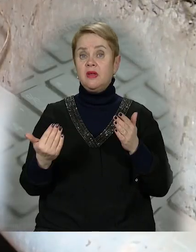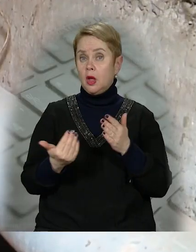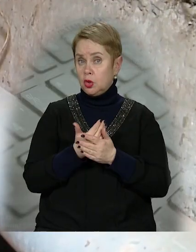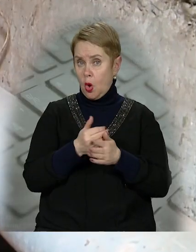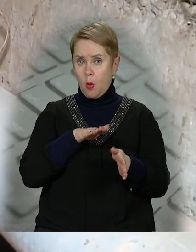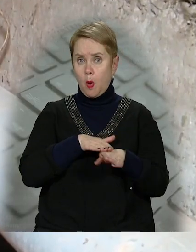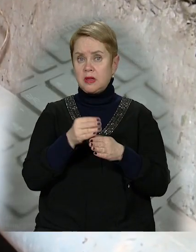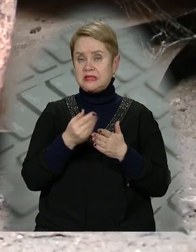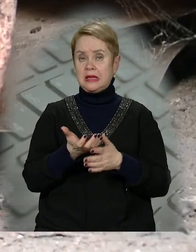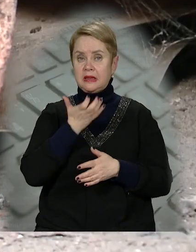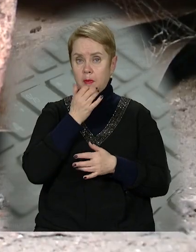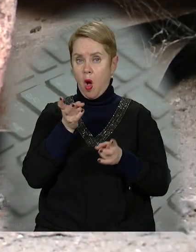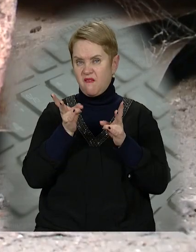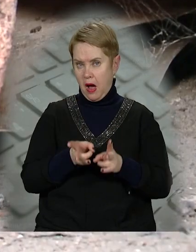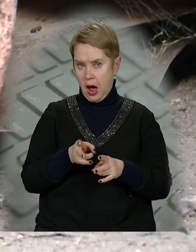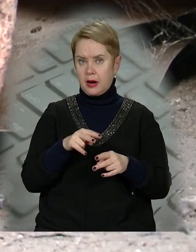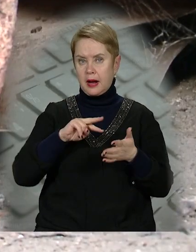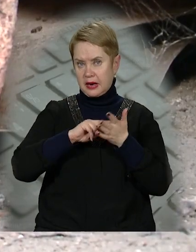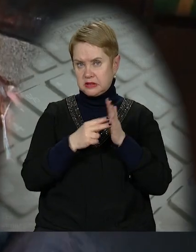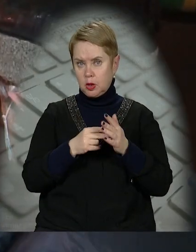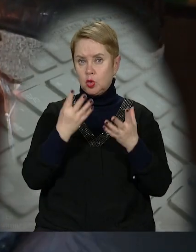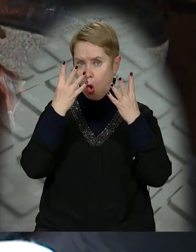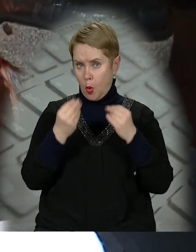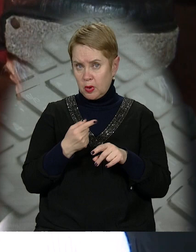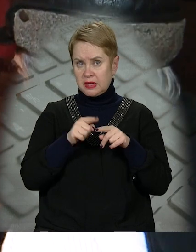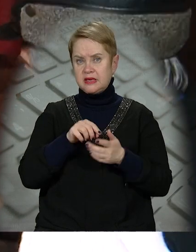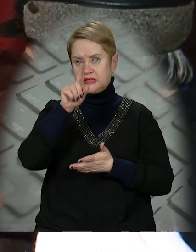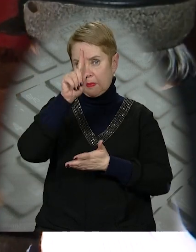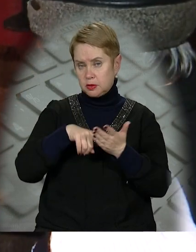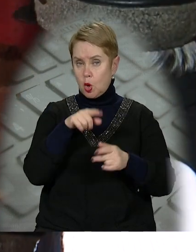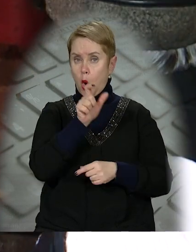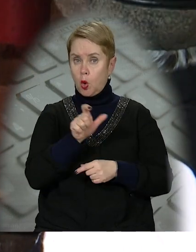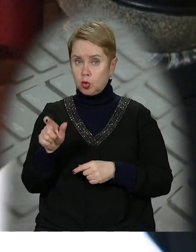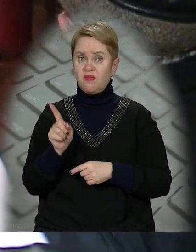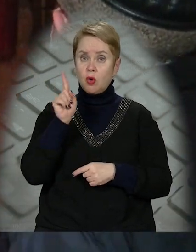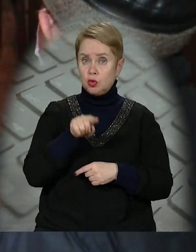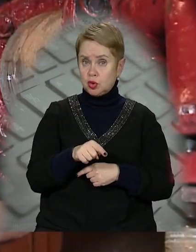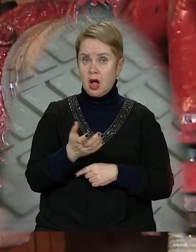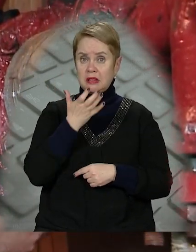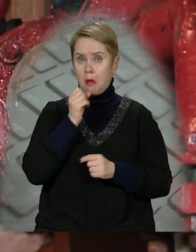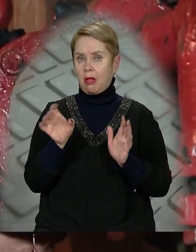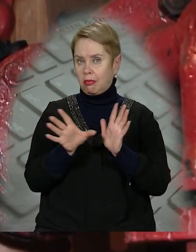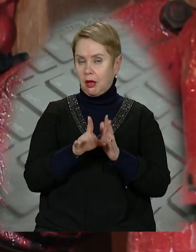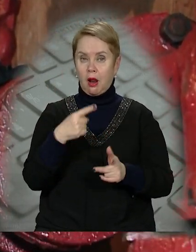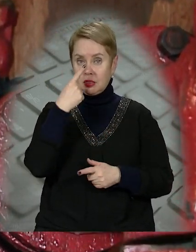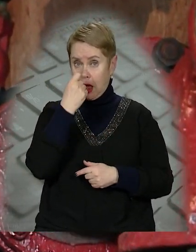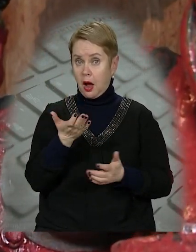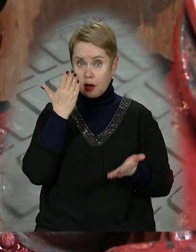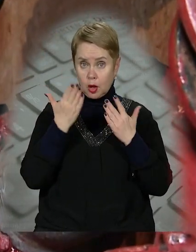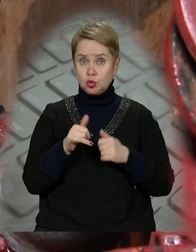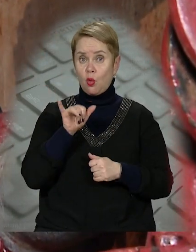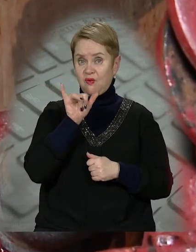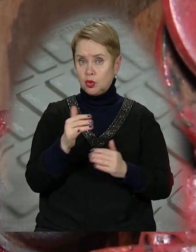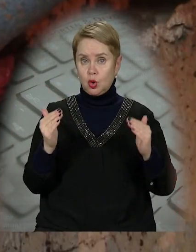Відновити повноцінне тепло аварійники розраховують впродовж доби. На це сподіваються і люди. Водночас у теплоенерго нагадують.